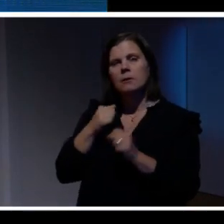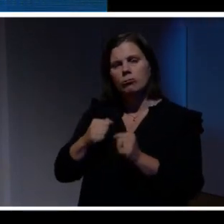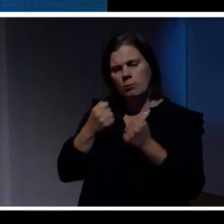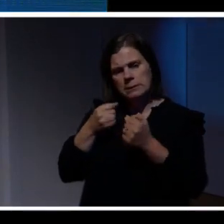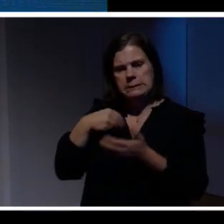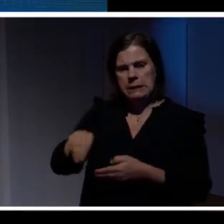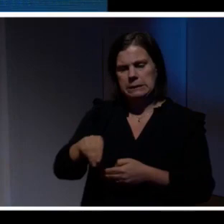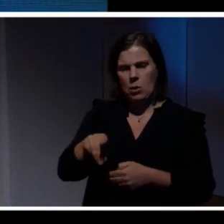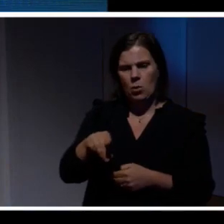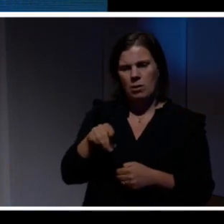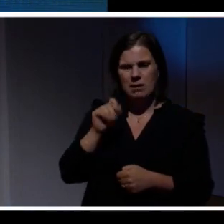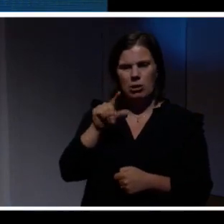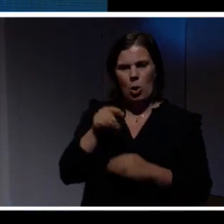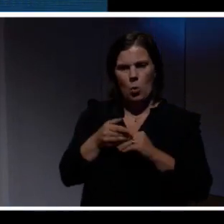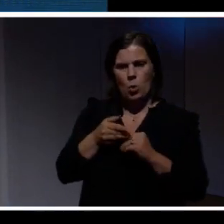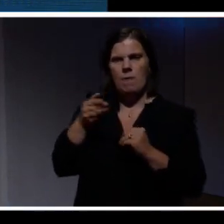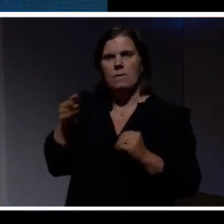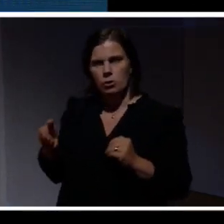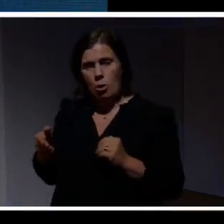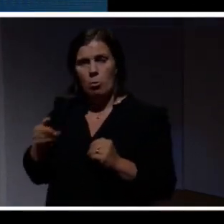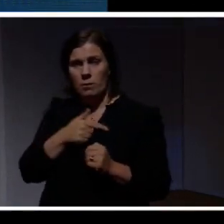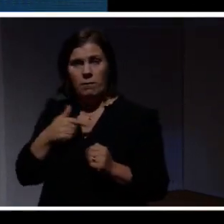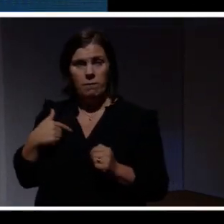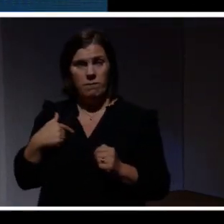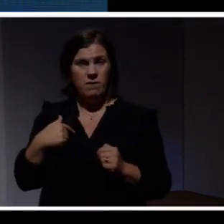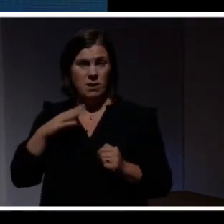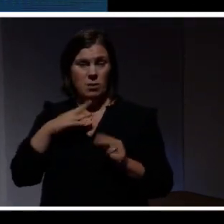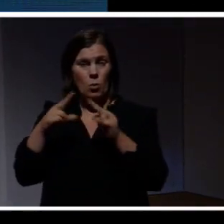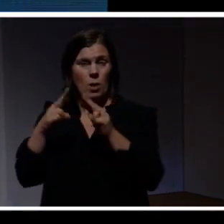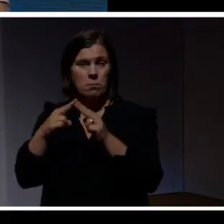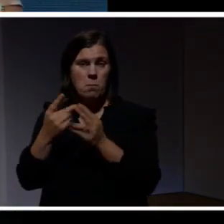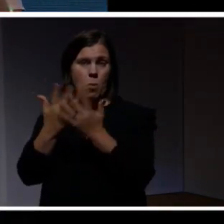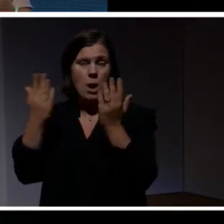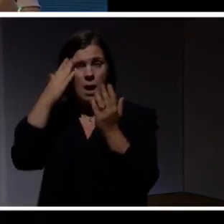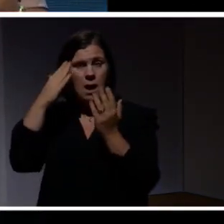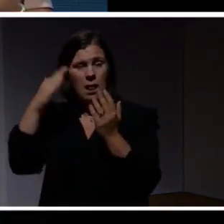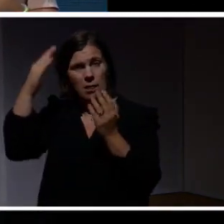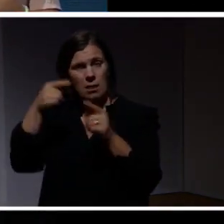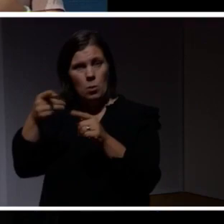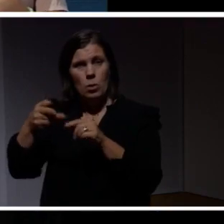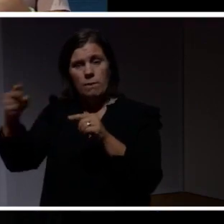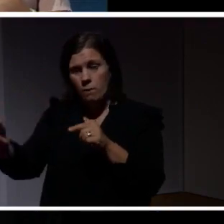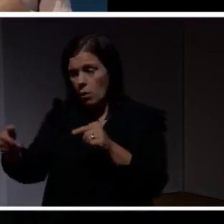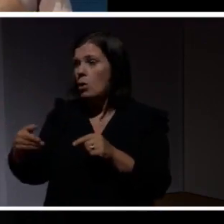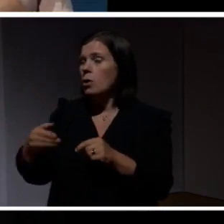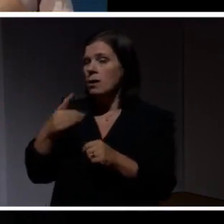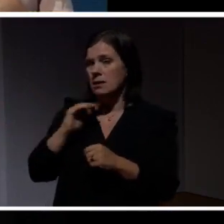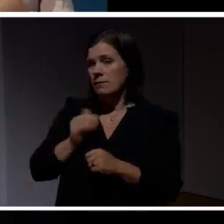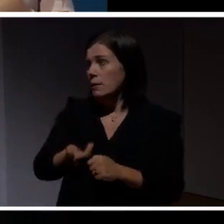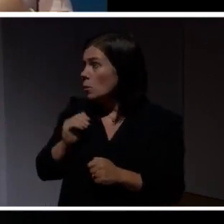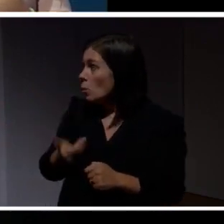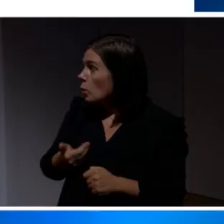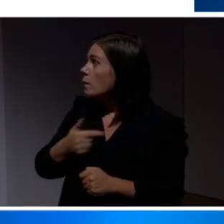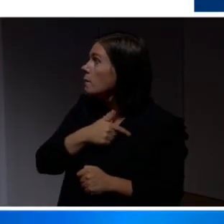digitalt utanförskap. Eftersom vi når så många av de här kvinnorna som det handlar om. Vi kommer ha i våra veckotidningar